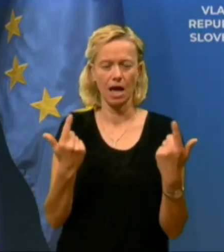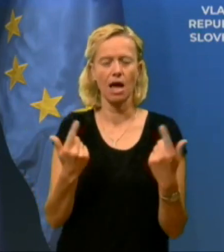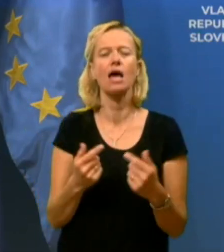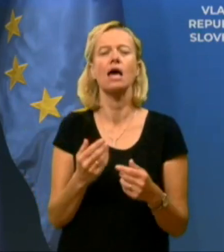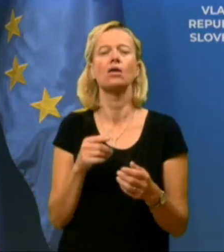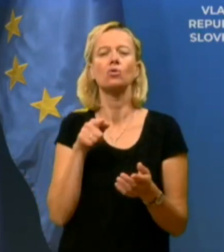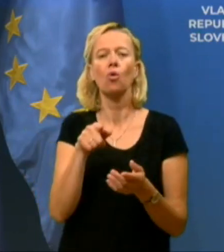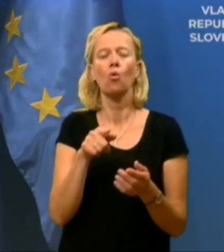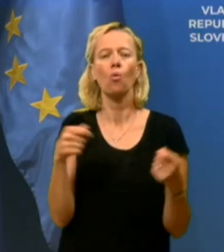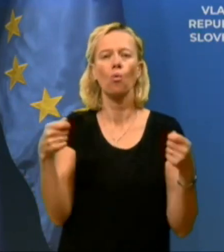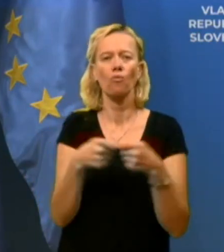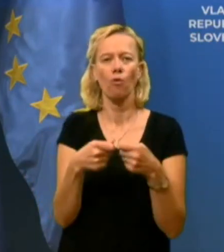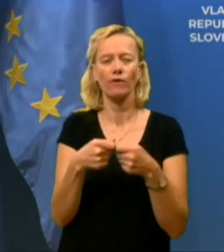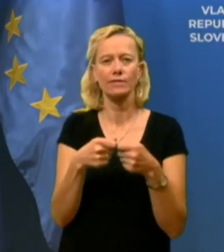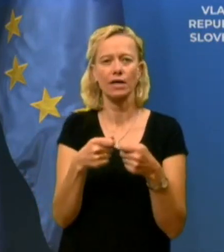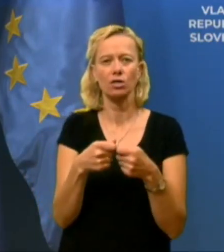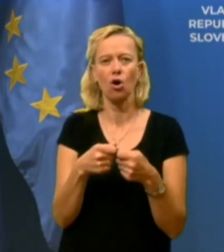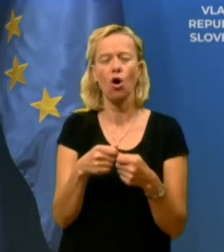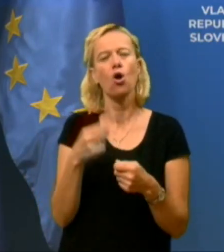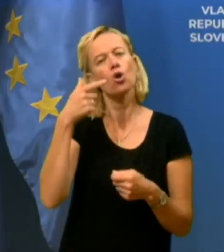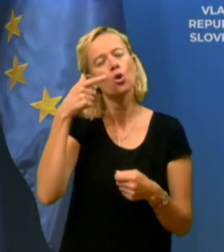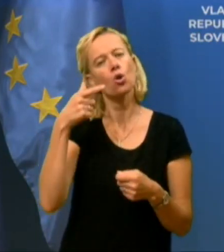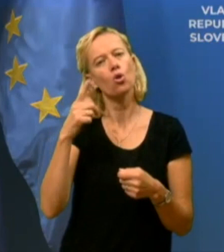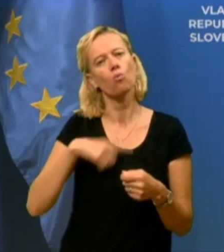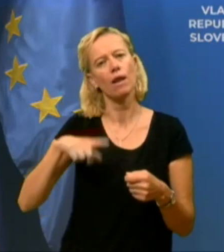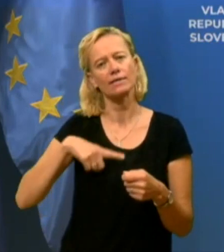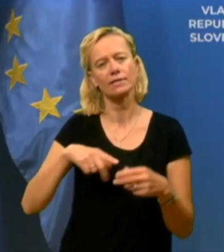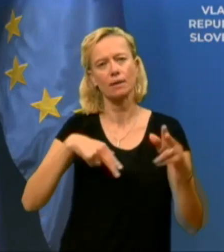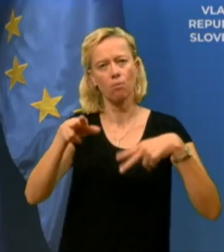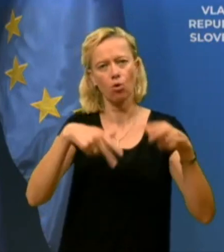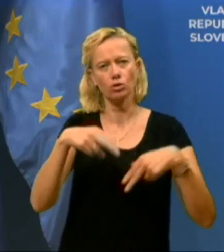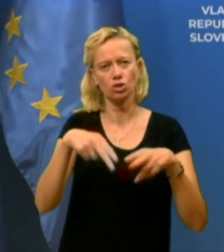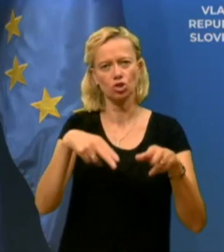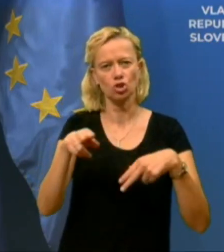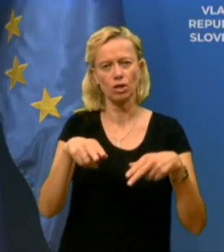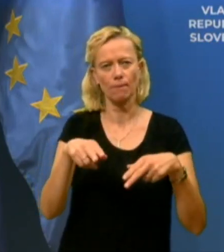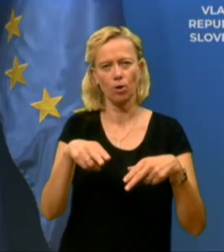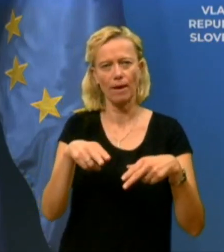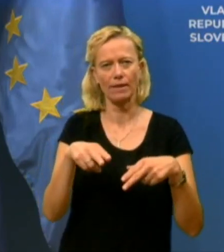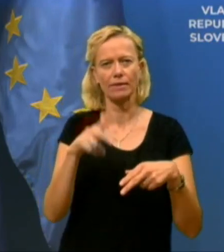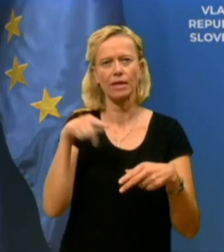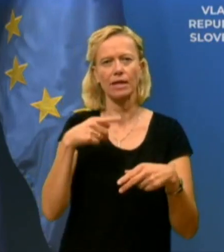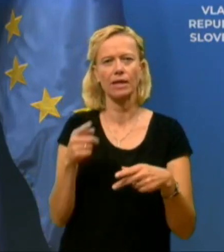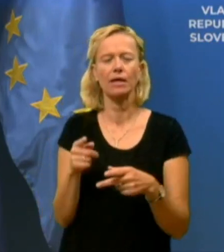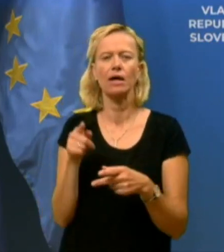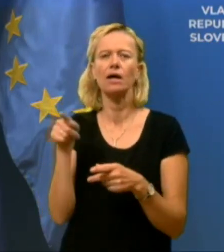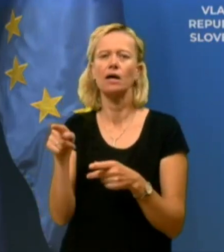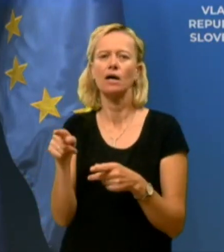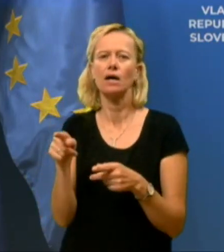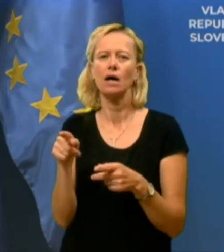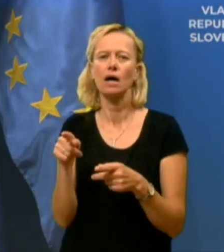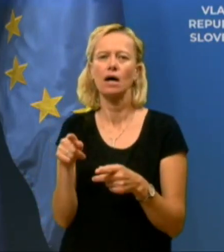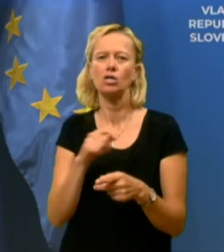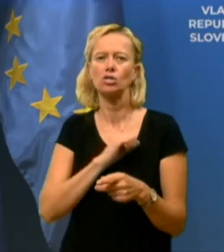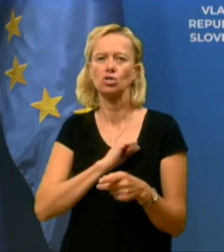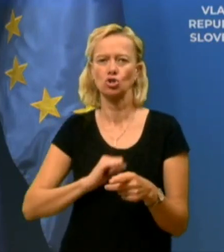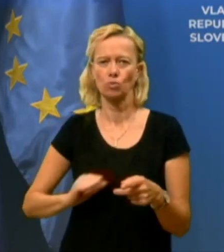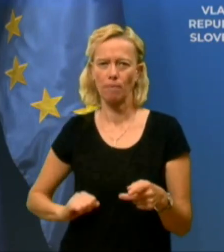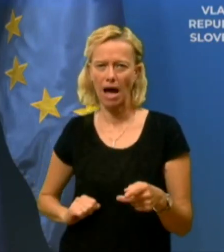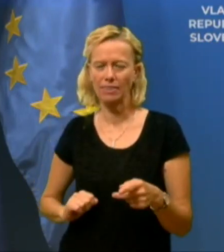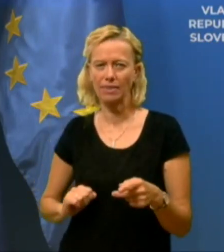vprašanje vezani na ljubljanski potniški promet in na prijetje državljana Španije, ki je prav